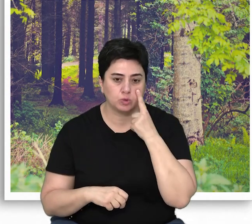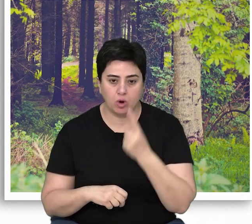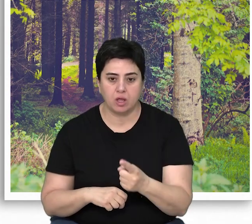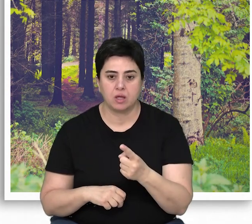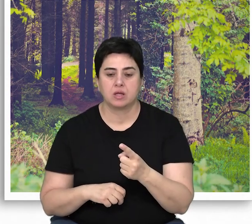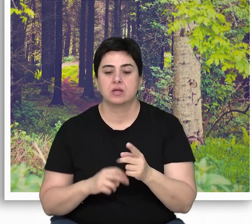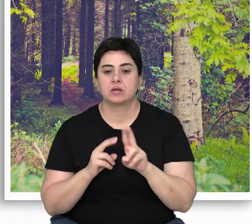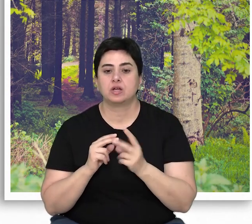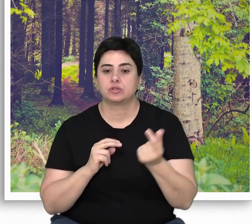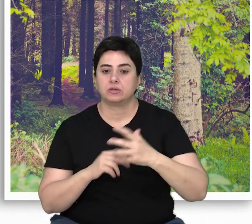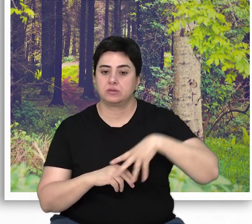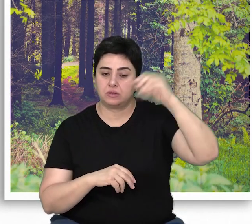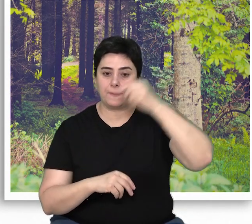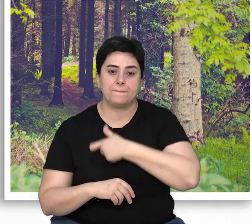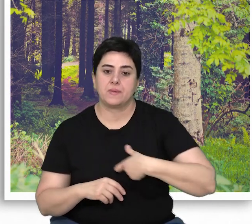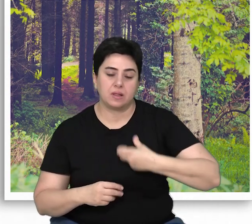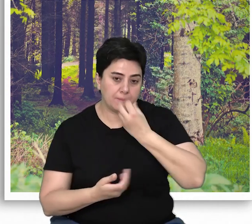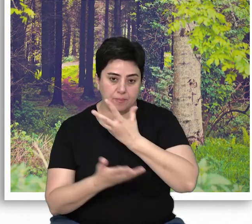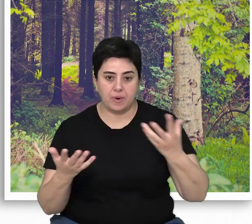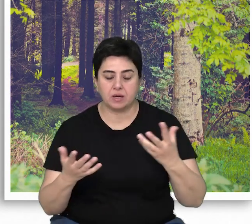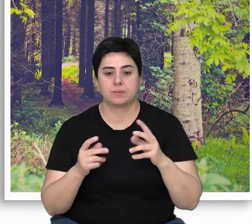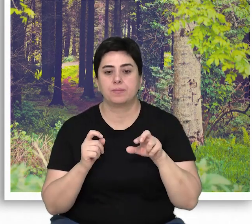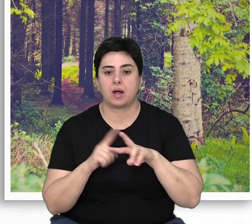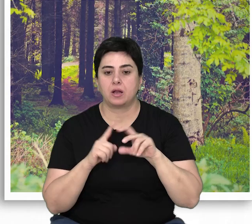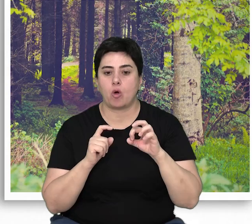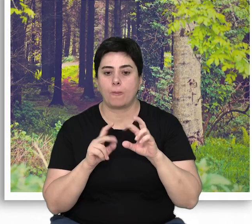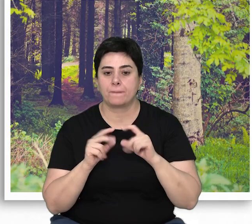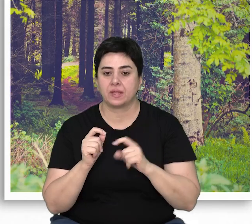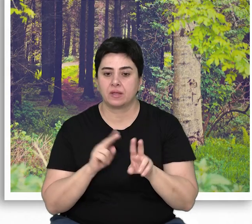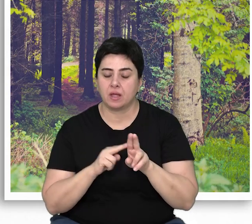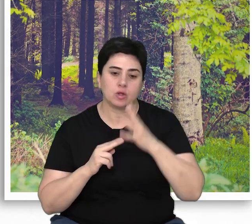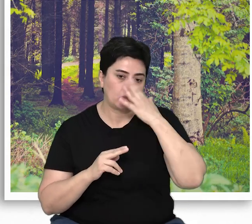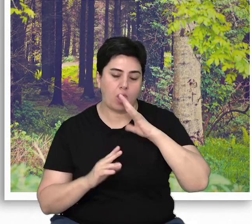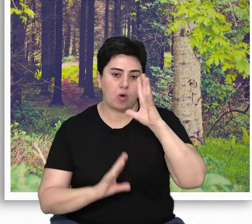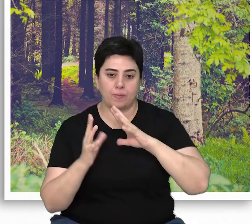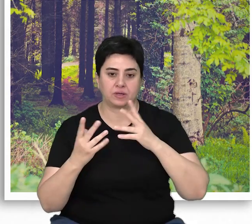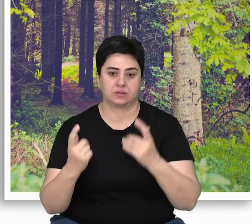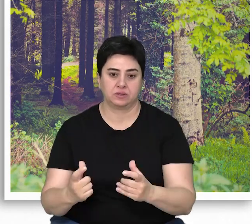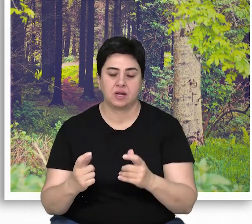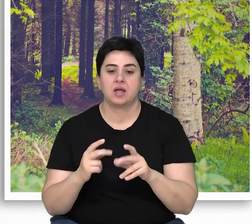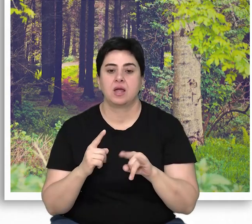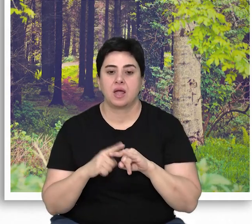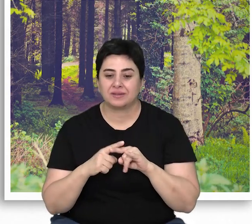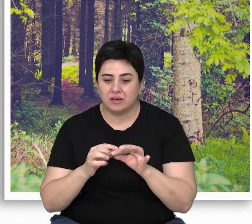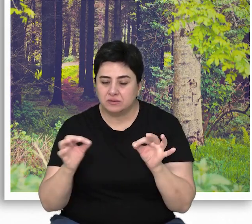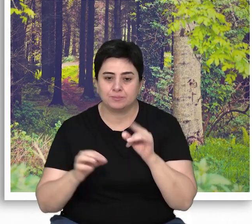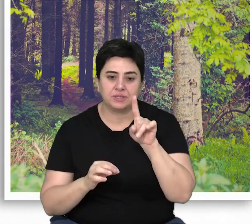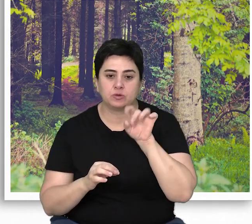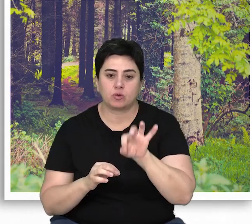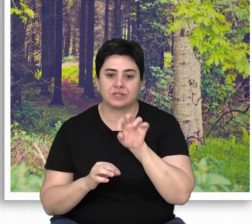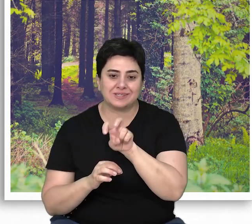sonuçlarına göre, Kaçgar Dağları Milli Parkı'ndaki Palovit Vadisi doğal yaşlı ormanlarında hektarda